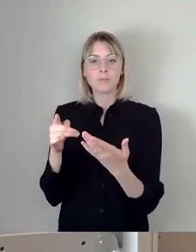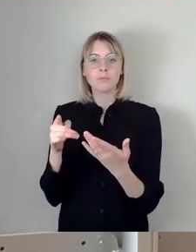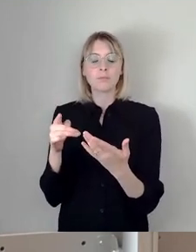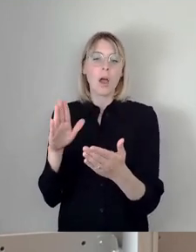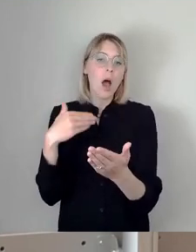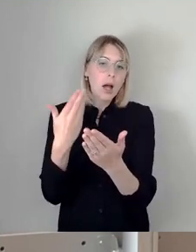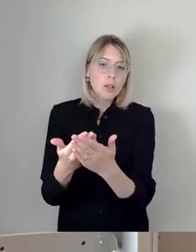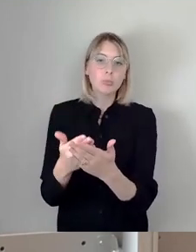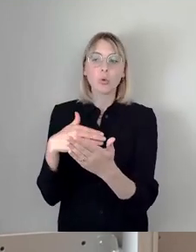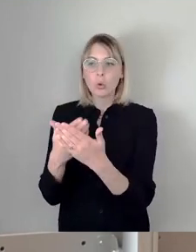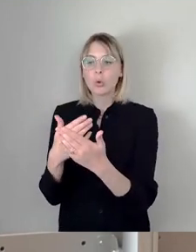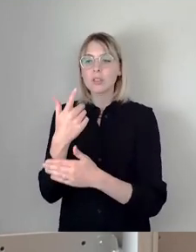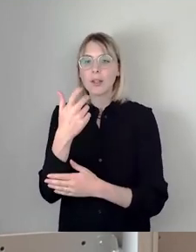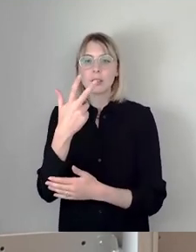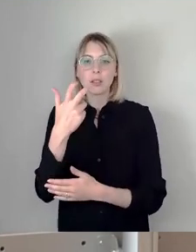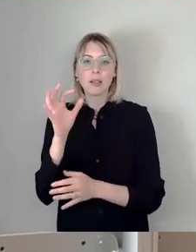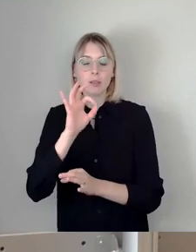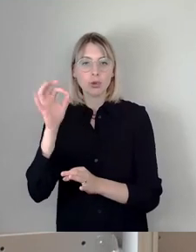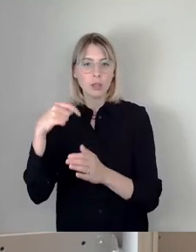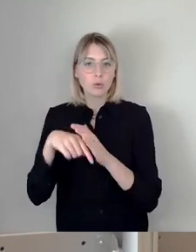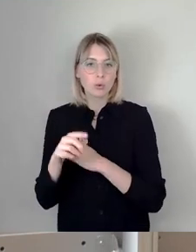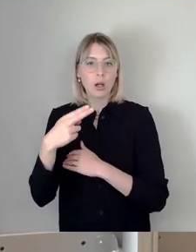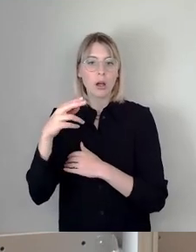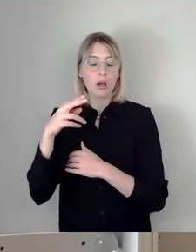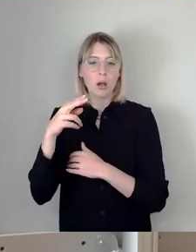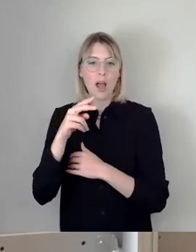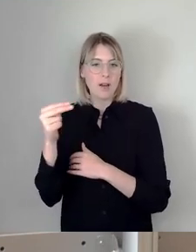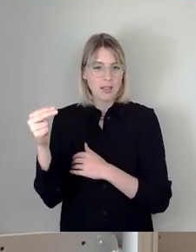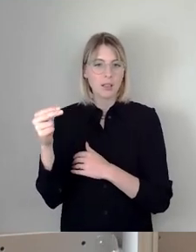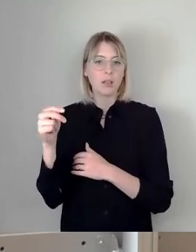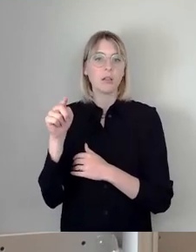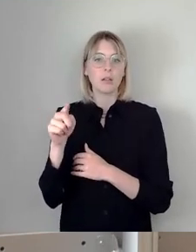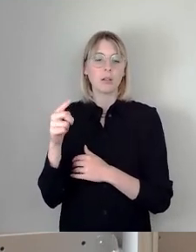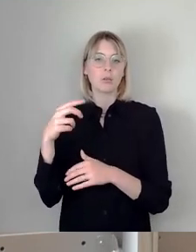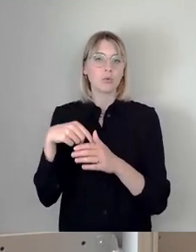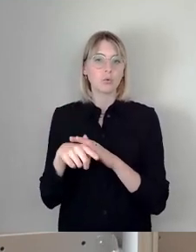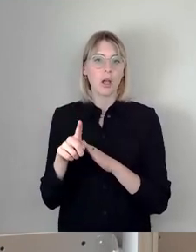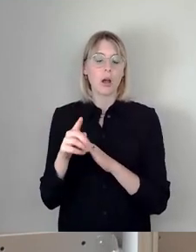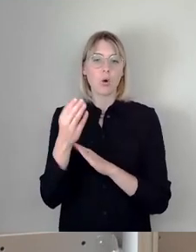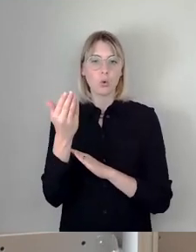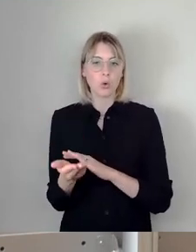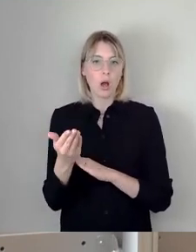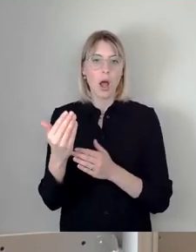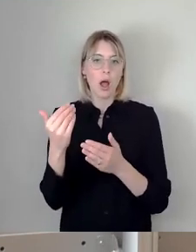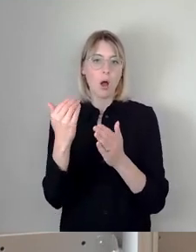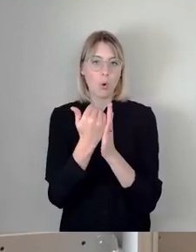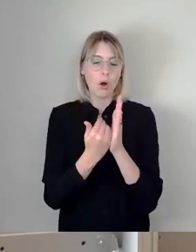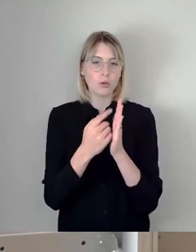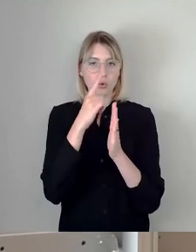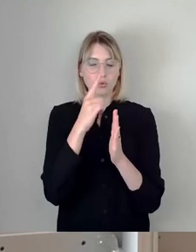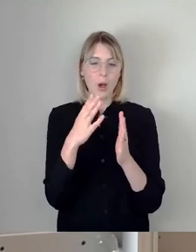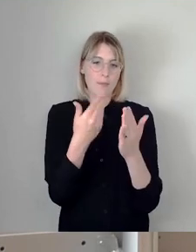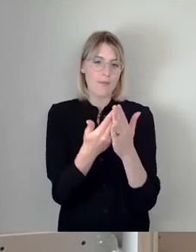20, 30 Prozent unter HOAI. Im privatwirtschaftlichen Bereich sind 40 Prozent unter Honorarordnung möglich. Die Honorarordnung ist nur noch eine Empfehlung.